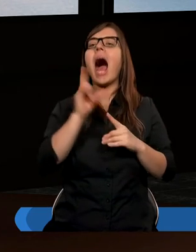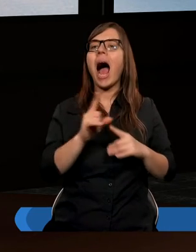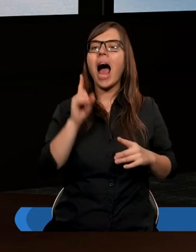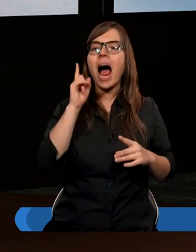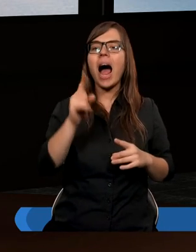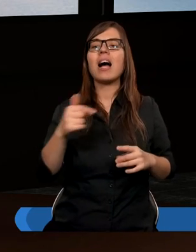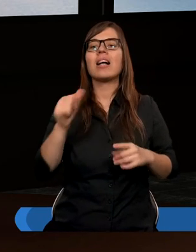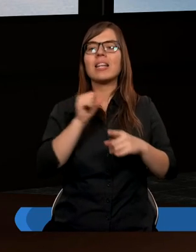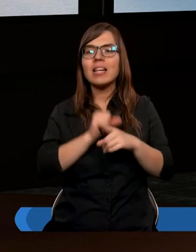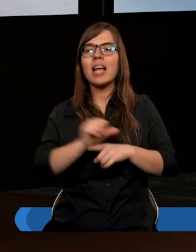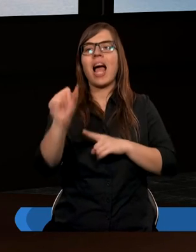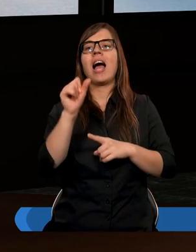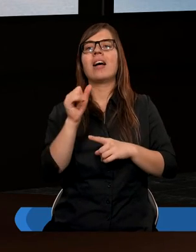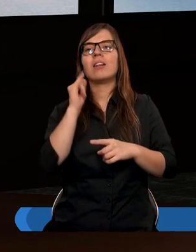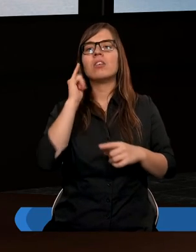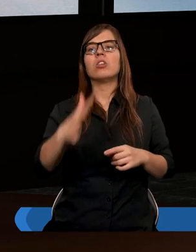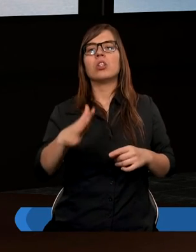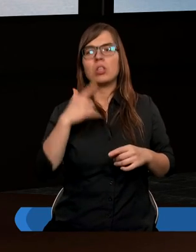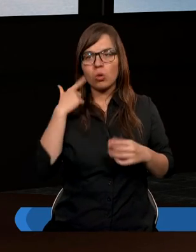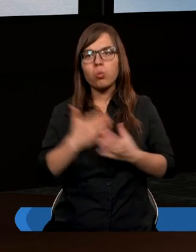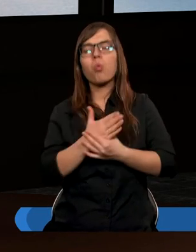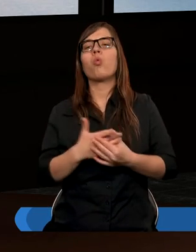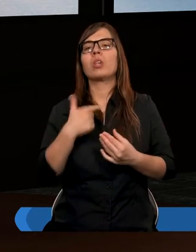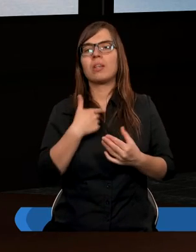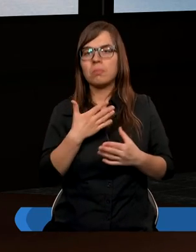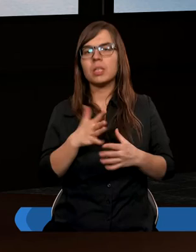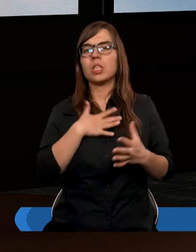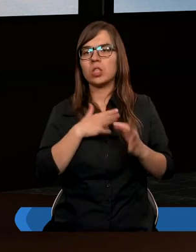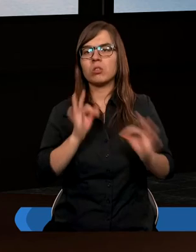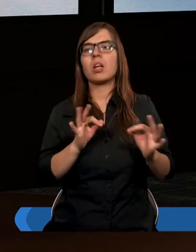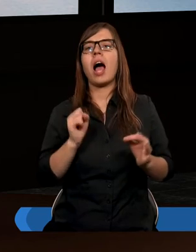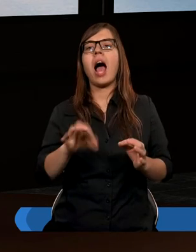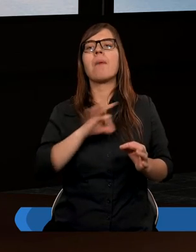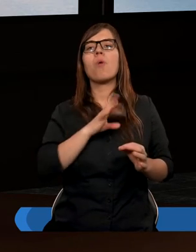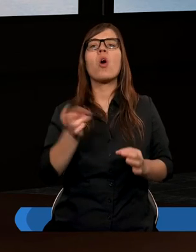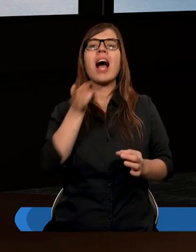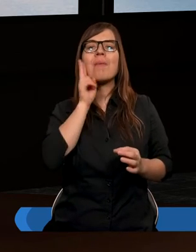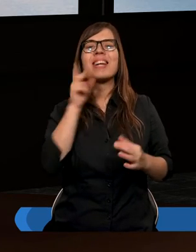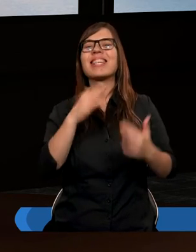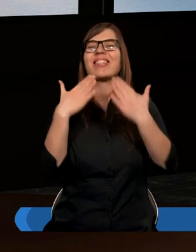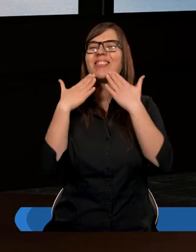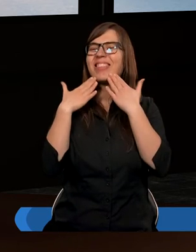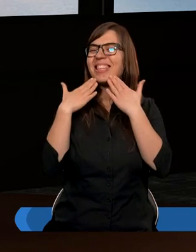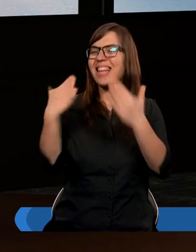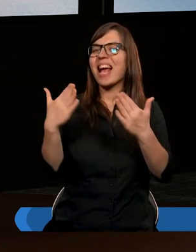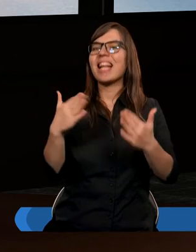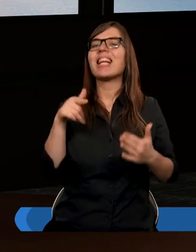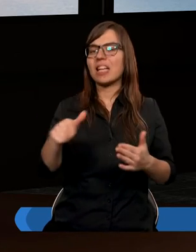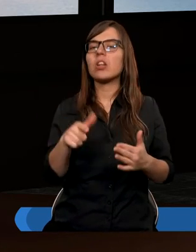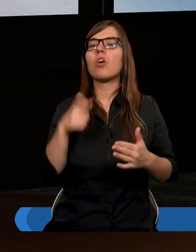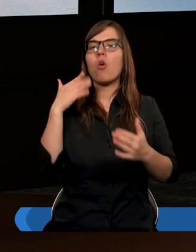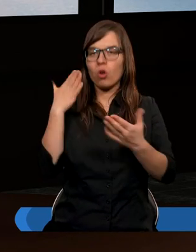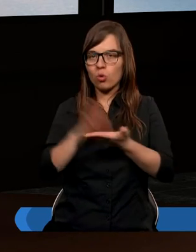ale jest i służy mi a moja mama z wdzięczności za to